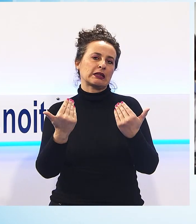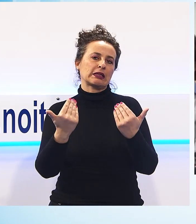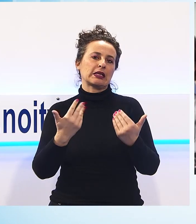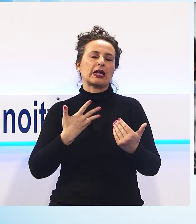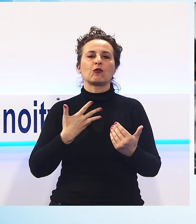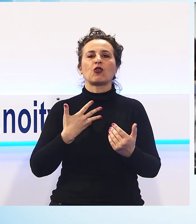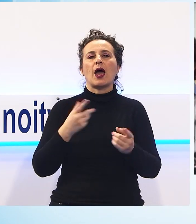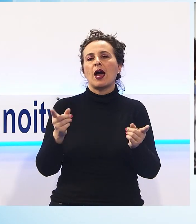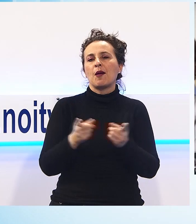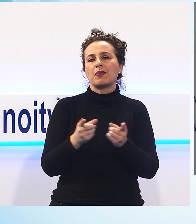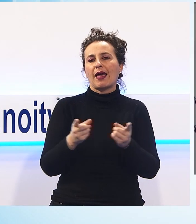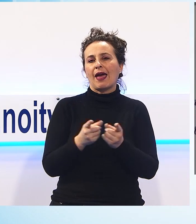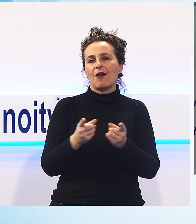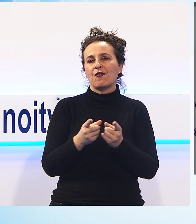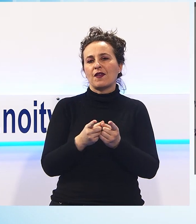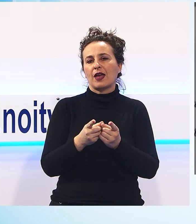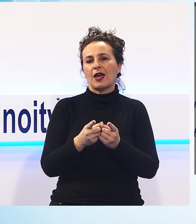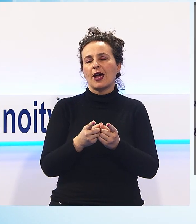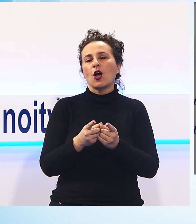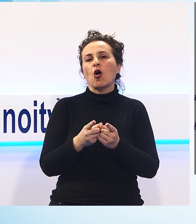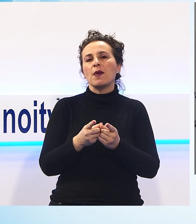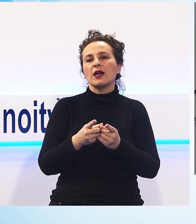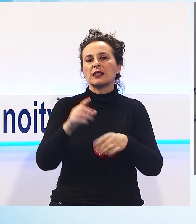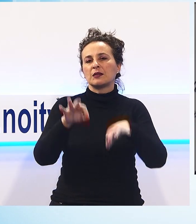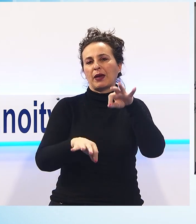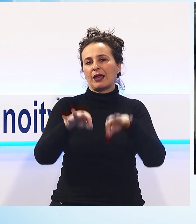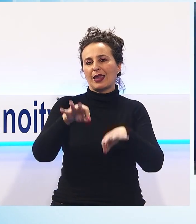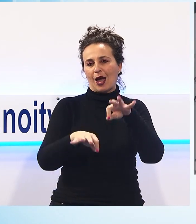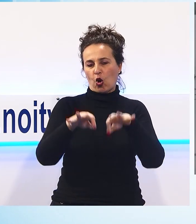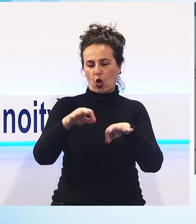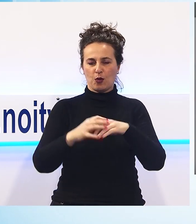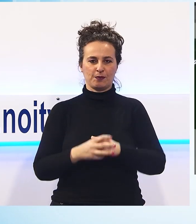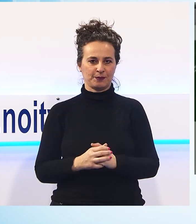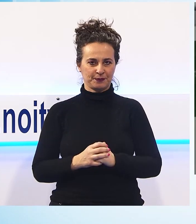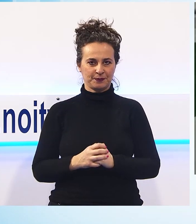interpretazione leggera della compagnia amatoriale di Santa Maria Raccolle.